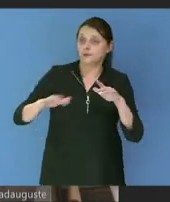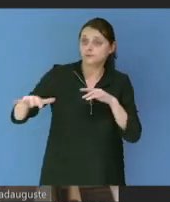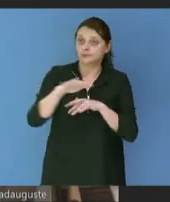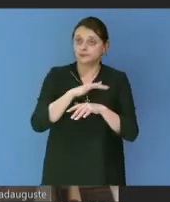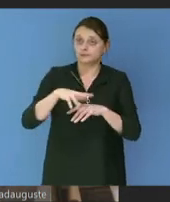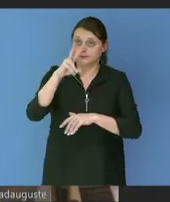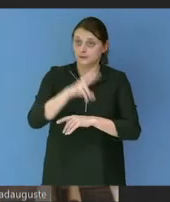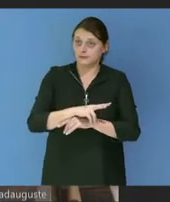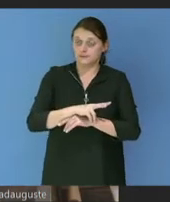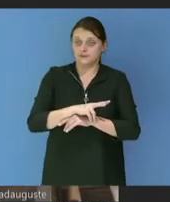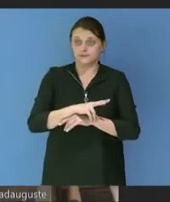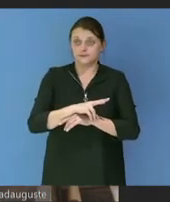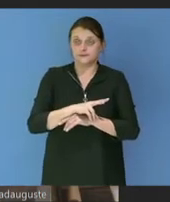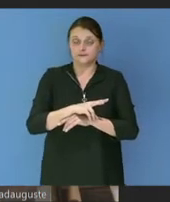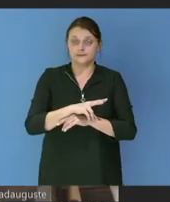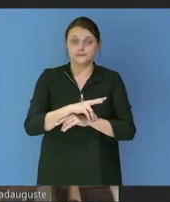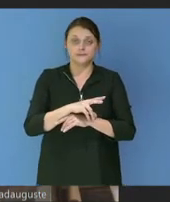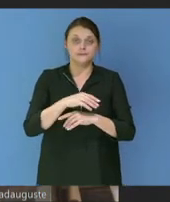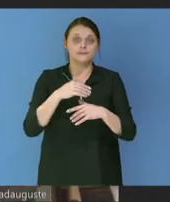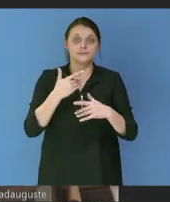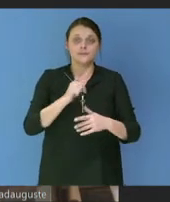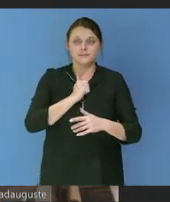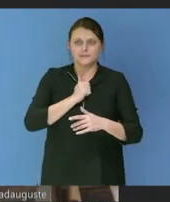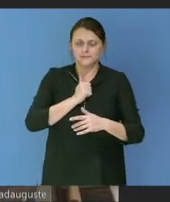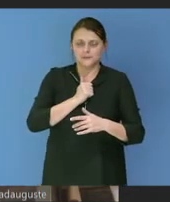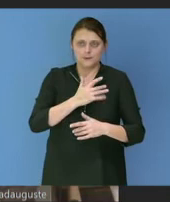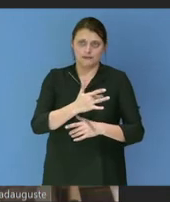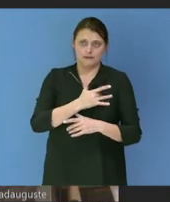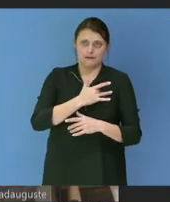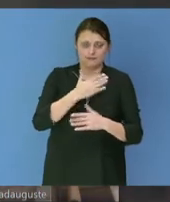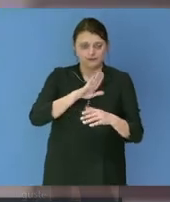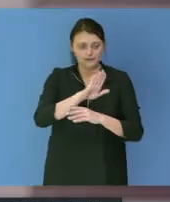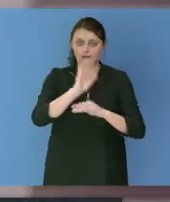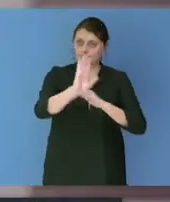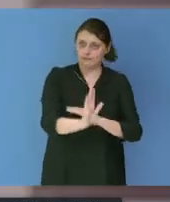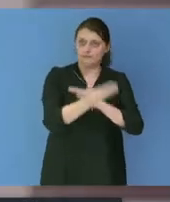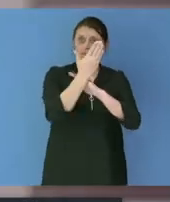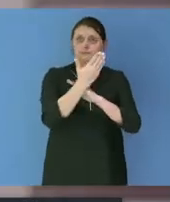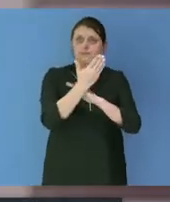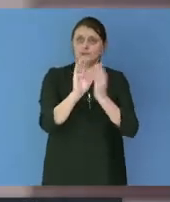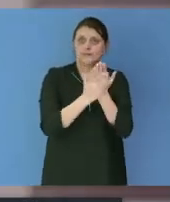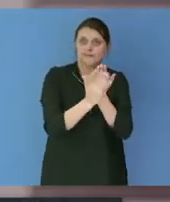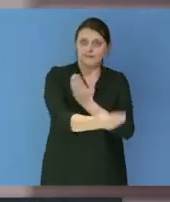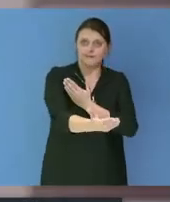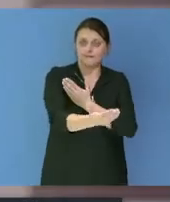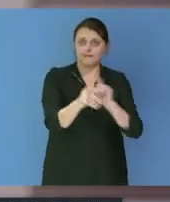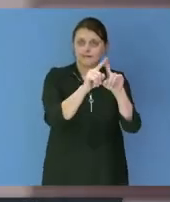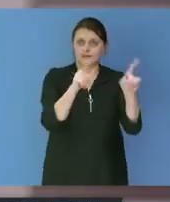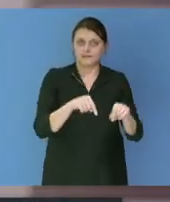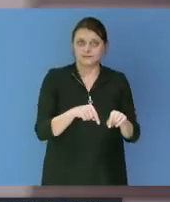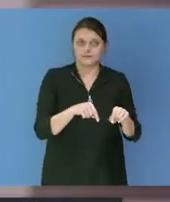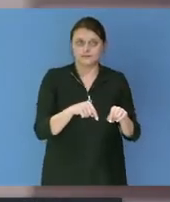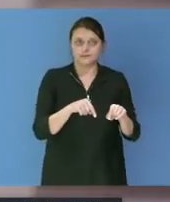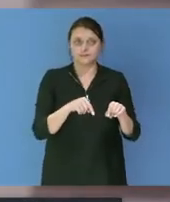Descriptions faites dans l'annexe de présentation qui donnent de grandes priorités budgétaires et un tableau récapitulatif permettant une bonne lisibilité